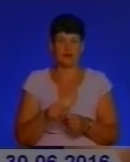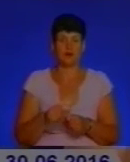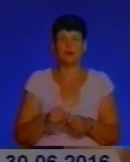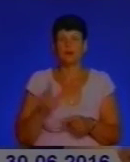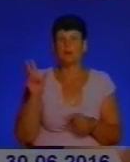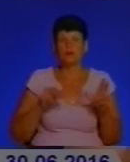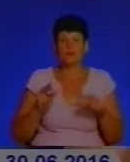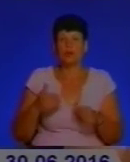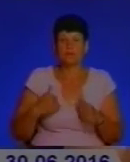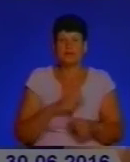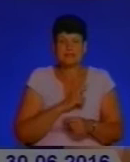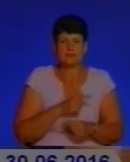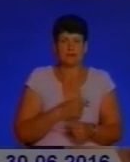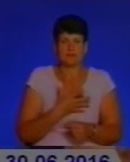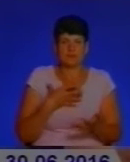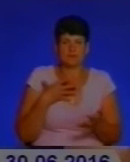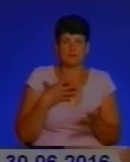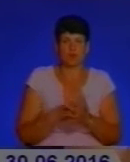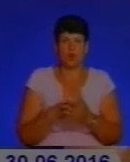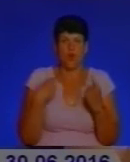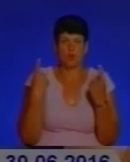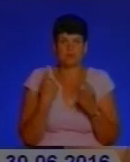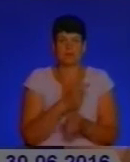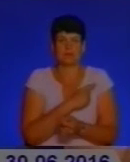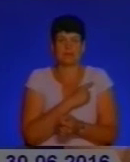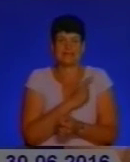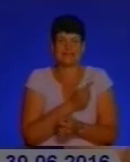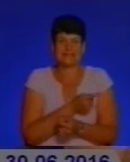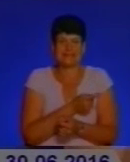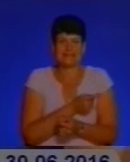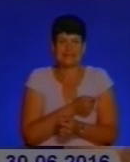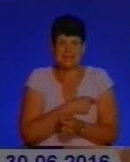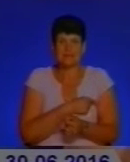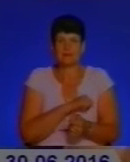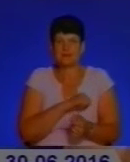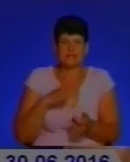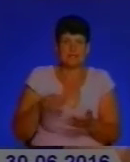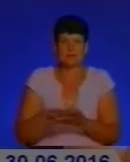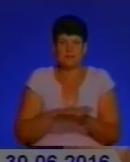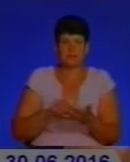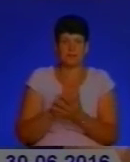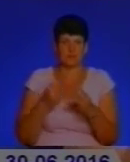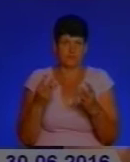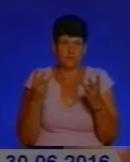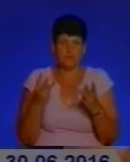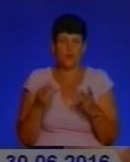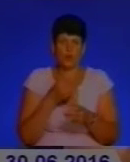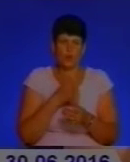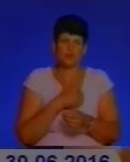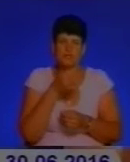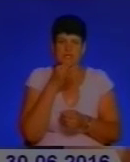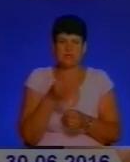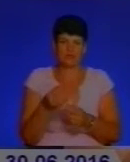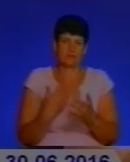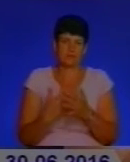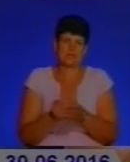власного гарнізону, обласними силами їх ліквідувати. Хочу зазначити, що лише, якщо брати серед